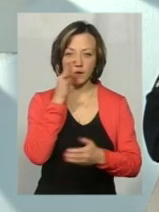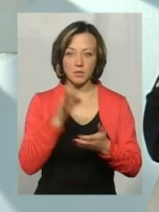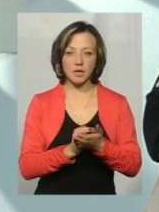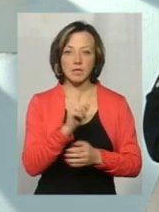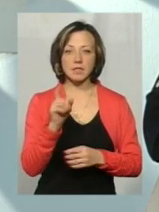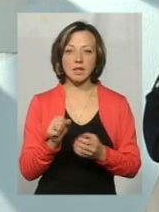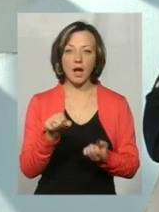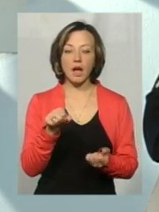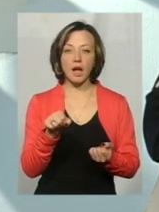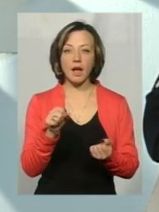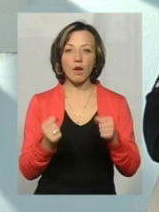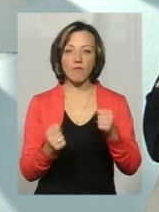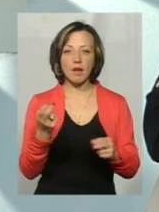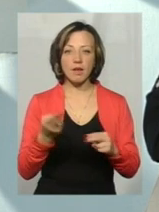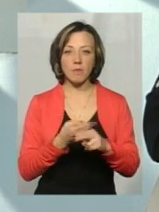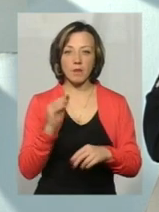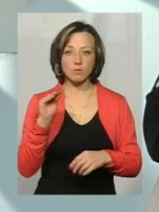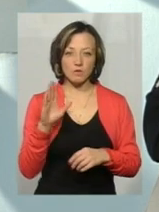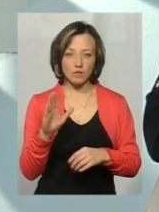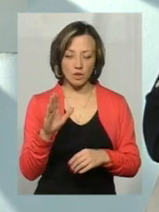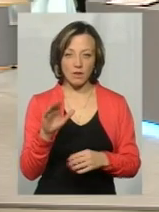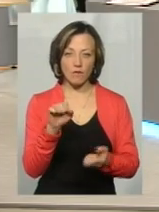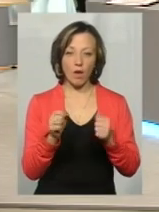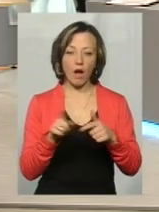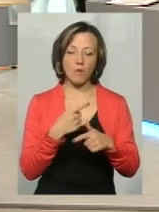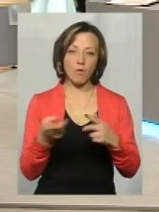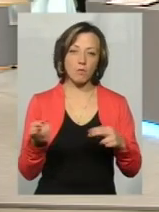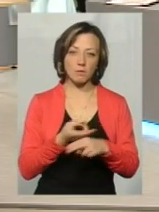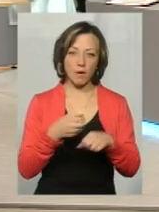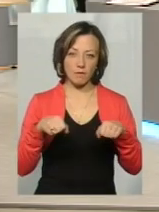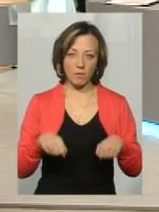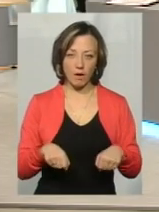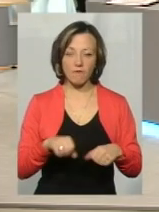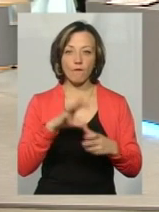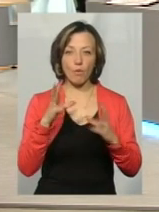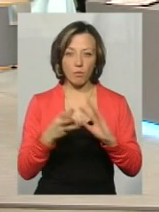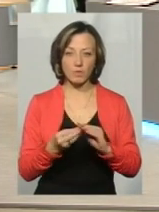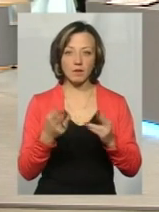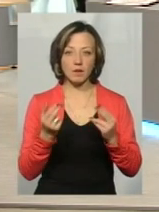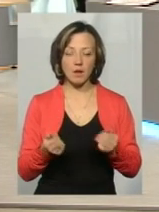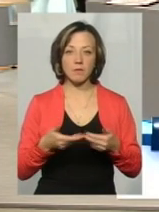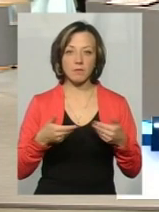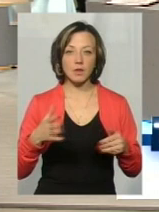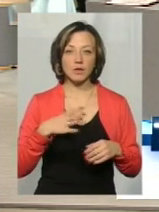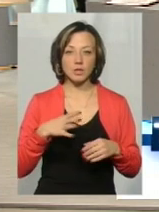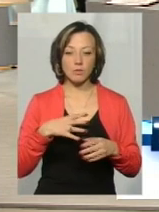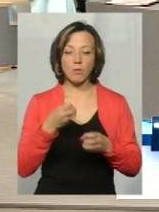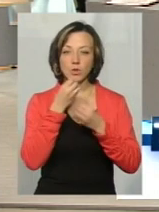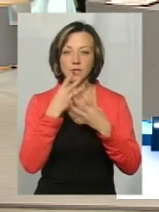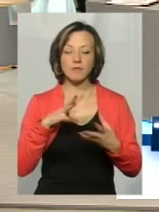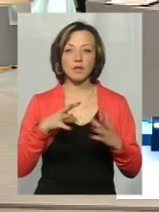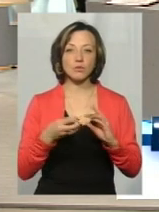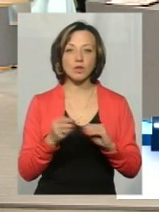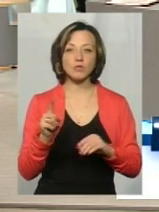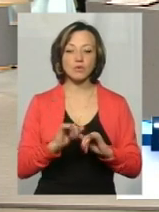керування без посвідчення водія або водіями, які позбавлені такого права керування. Тобто, в комплексі, так, ми очікуємо позитивні результати, саме через те,